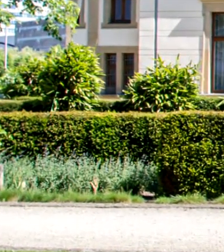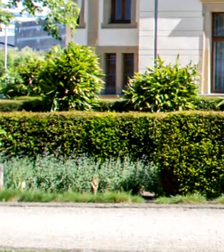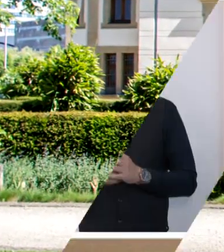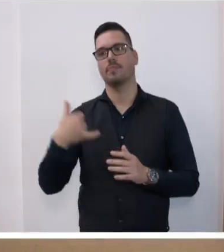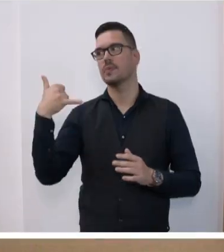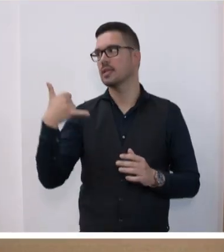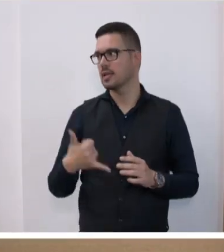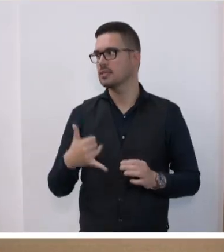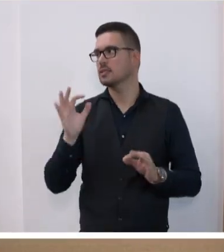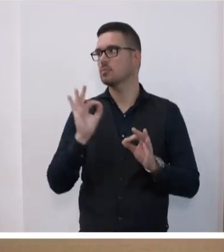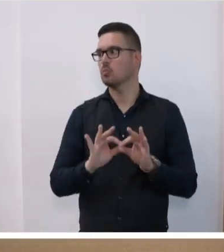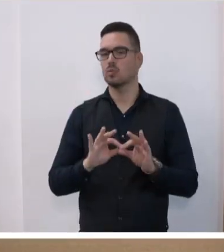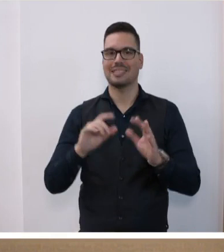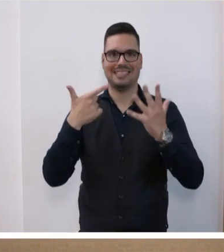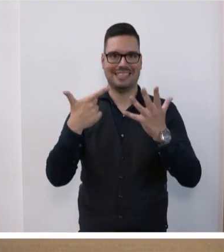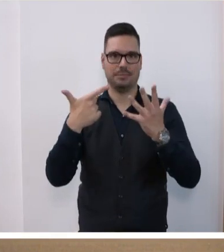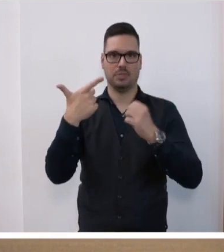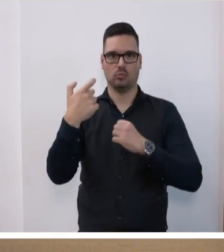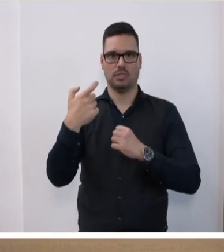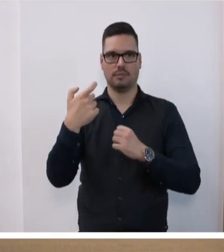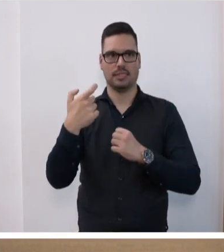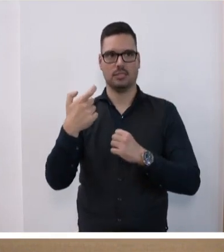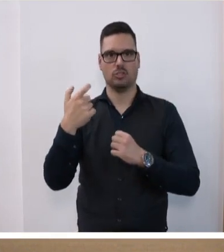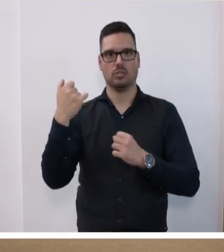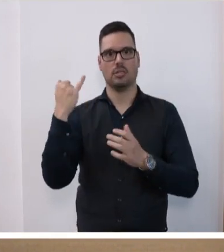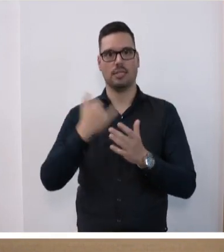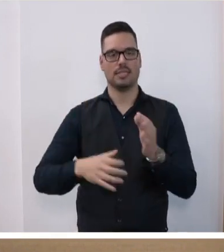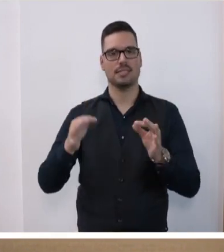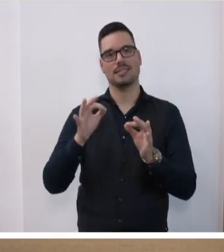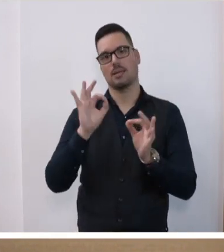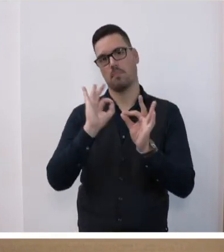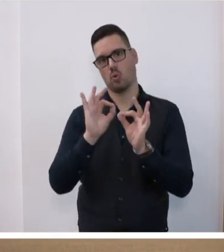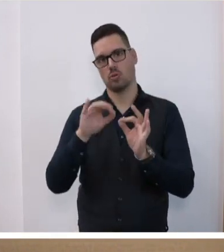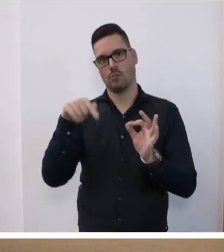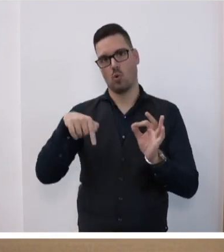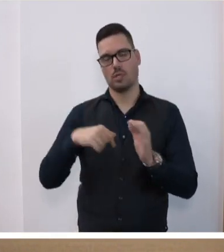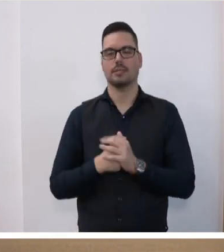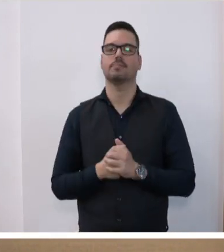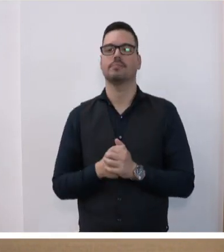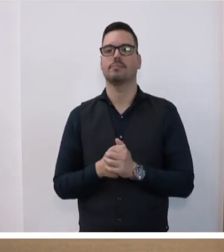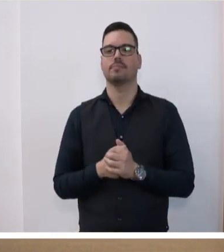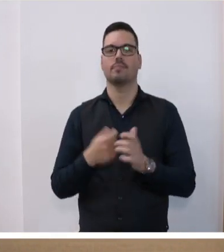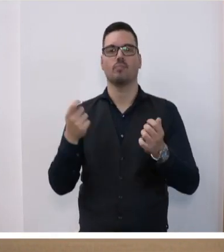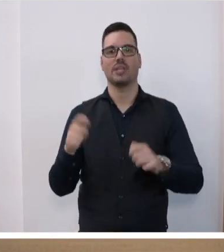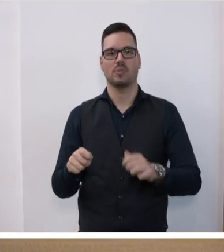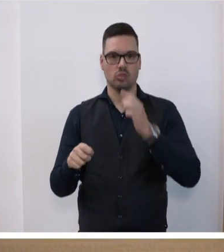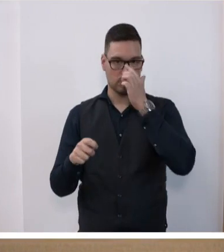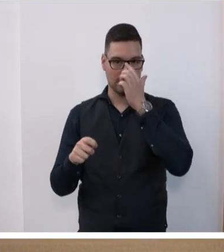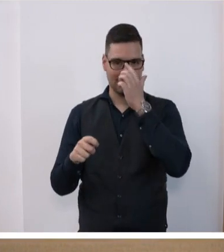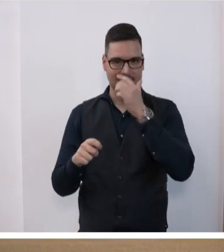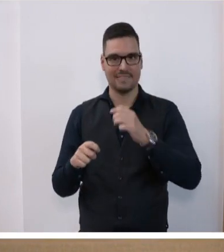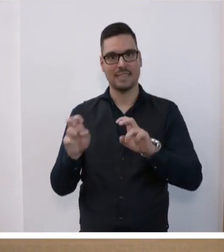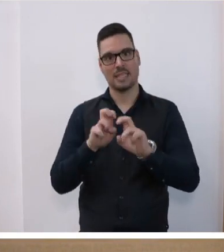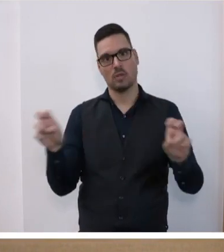Wir kommen zu Punkt 27, dem letzten Punkt der Tagesordnung für heute. Beschlussfassung über den vom